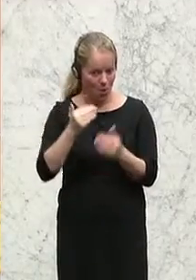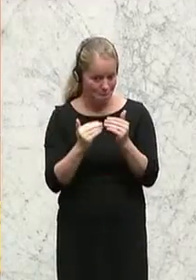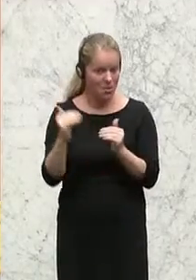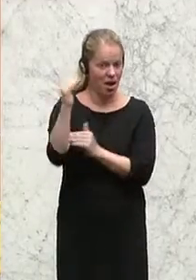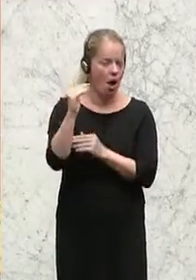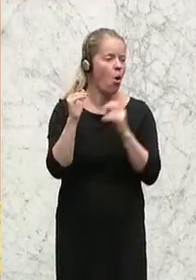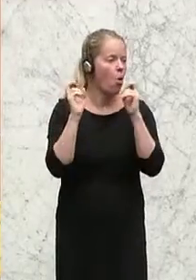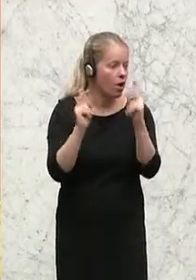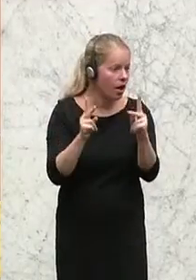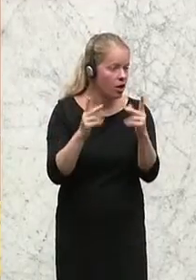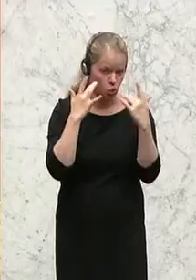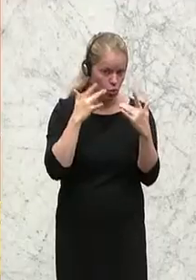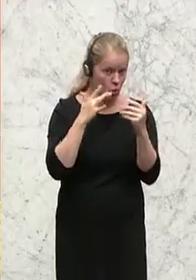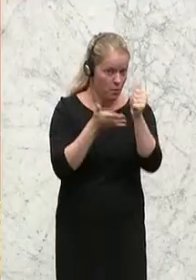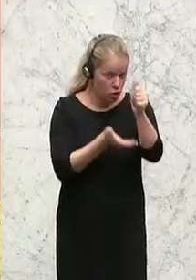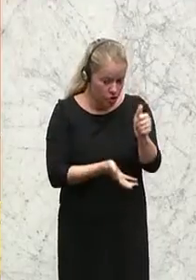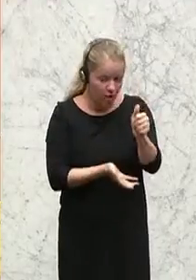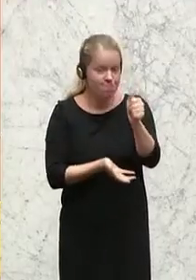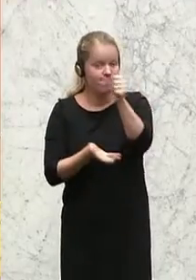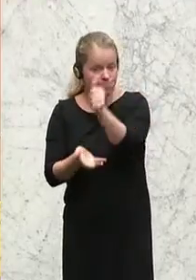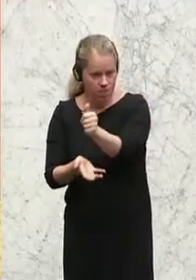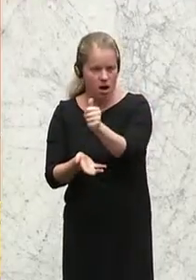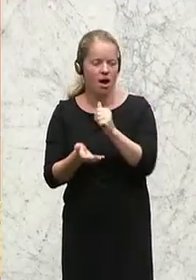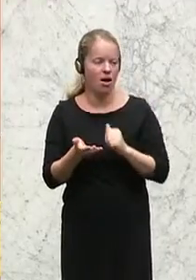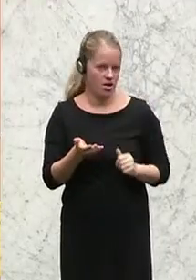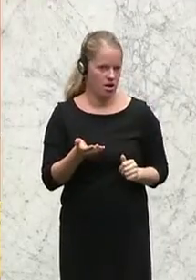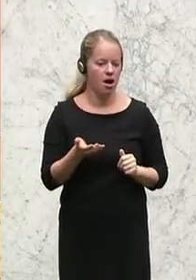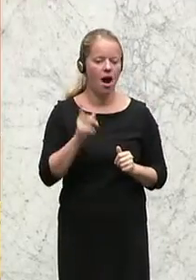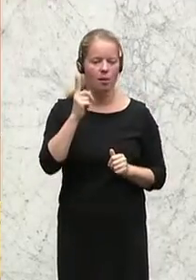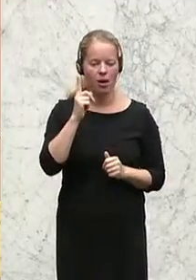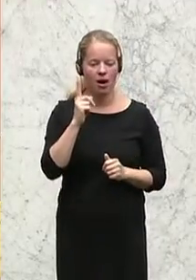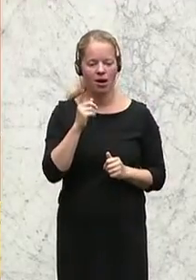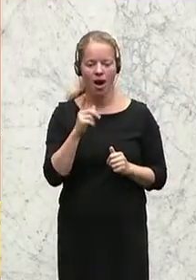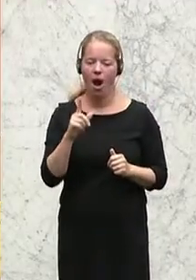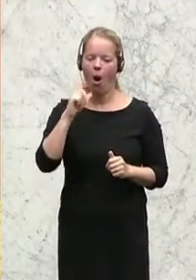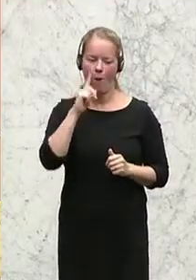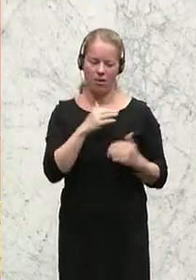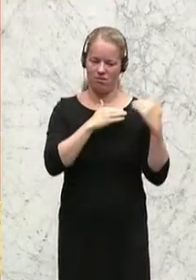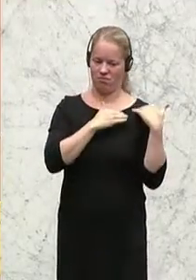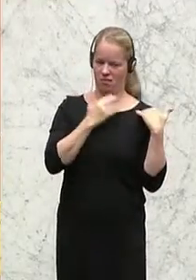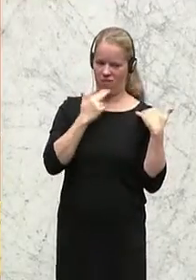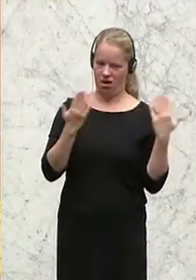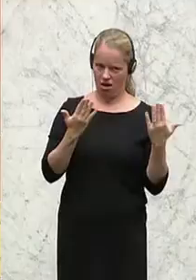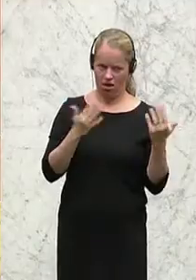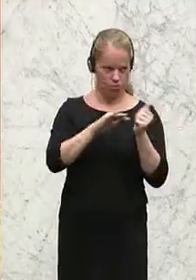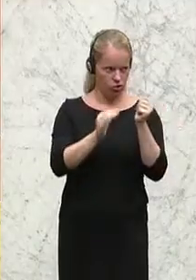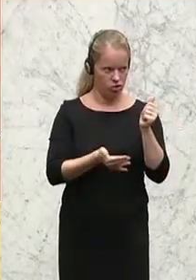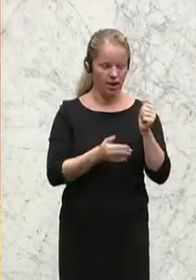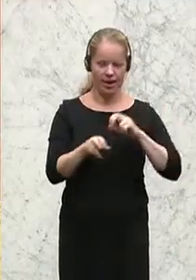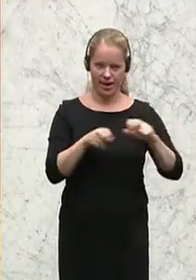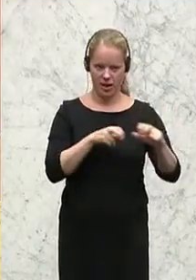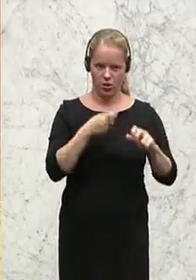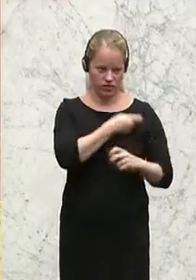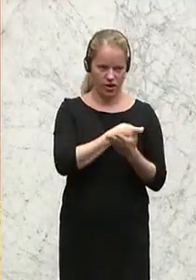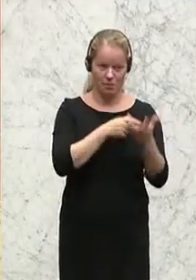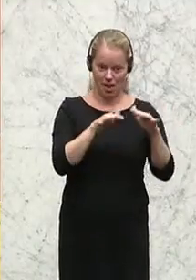man ja darüber reden. Aber eines muss uns schon klar sein, die Oberhoheit über das Budget ist bei den Regierungsfraktionen, natürlich am Schluss